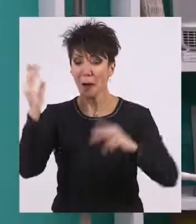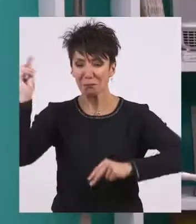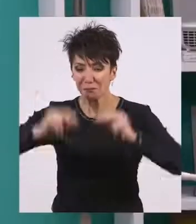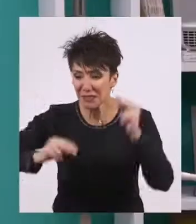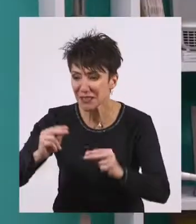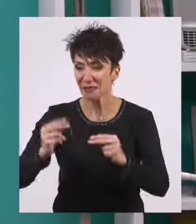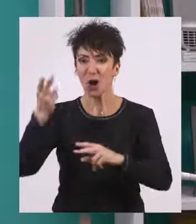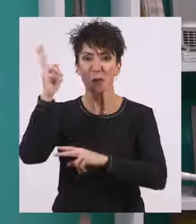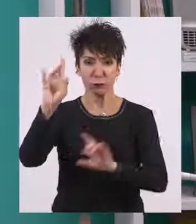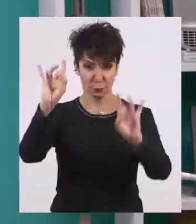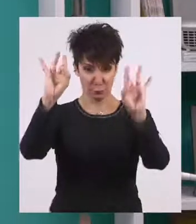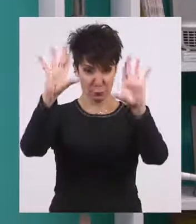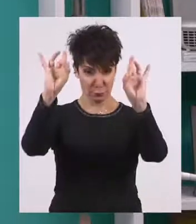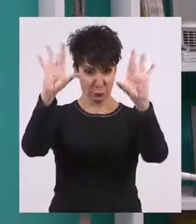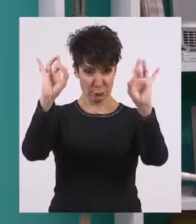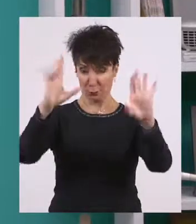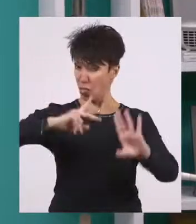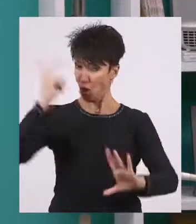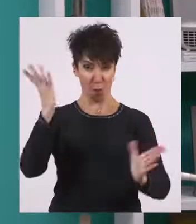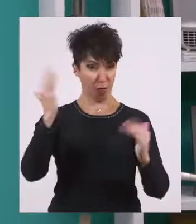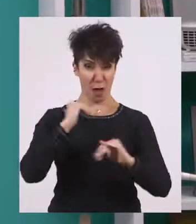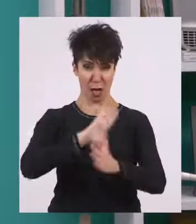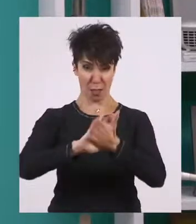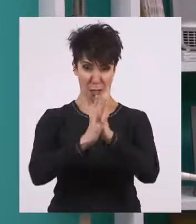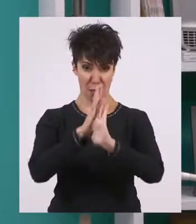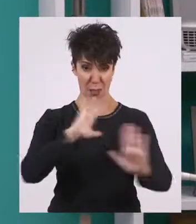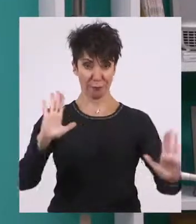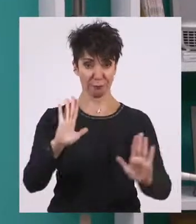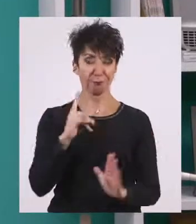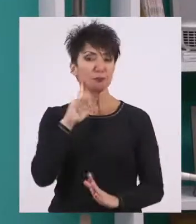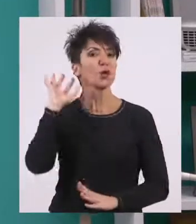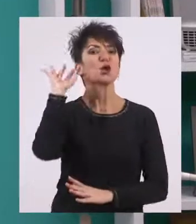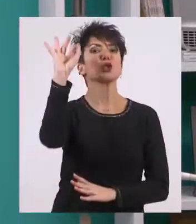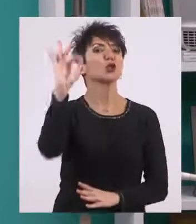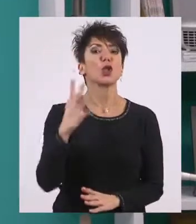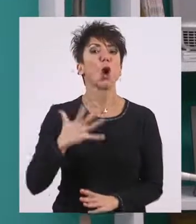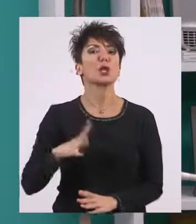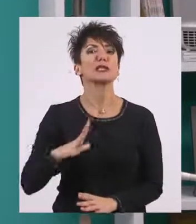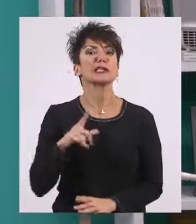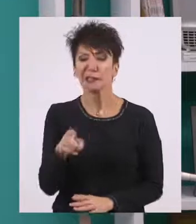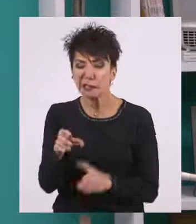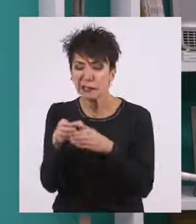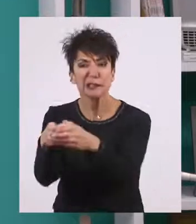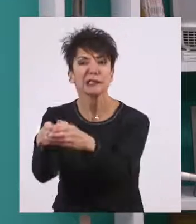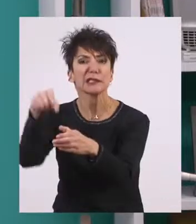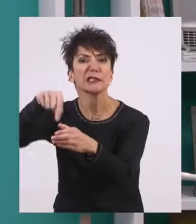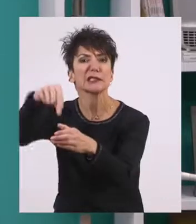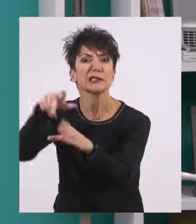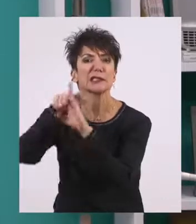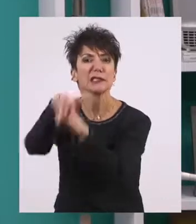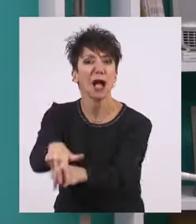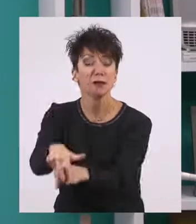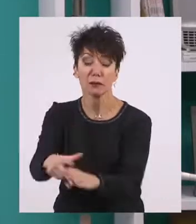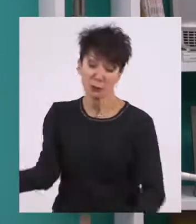Ποιος ήταν ο σκοπός αυτής της κοινωνικής τάξης, μα να κάνουν όλες τις βαριές και χειρονακτικές εργασίες,